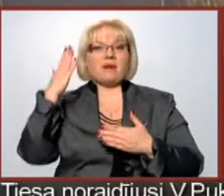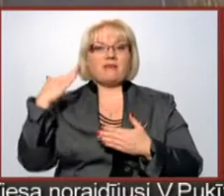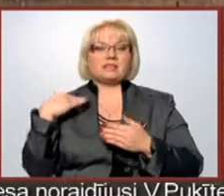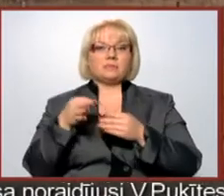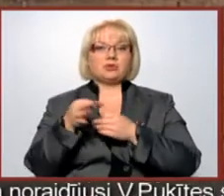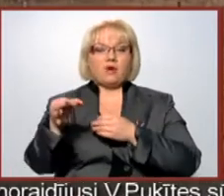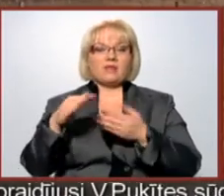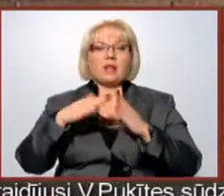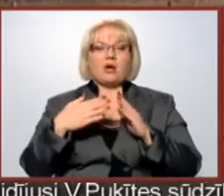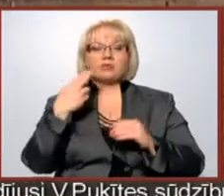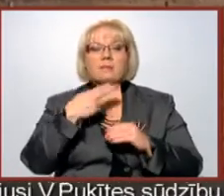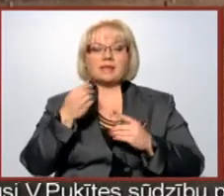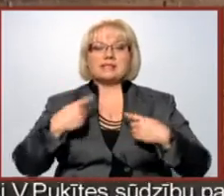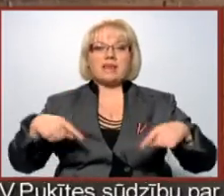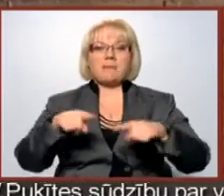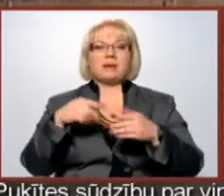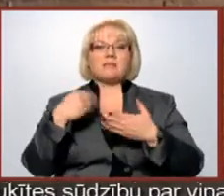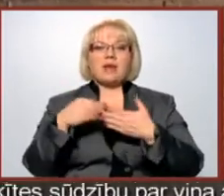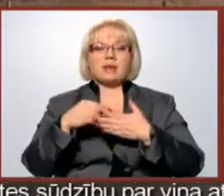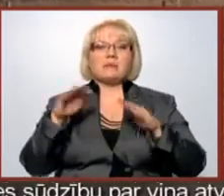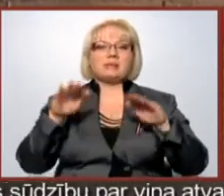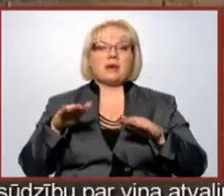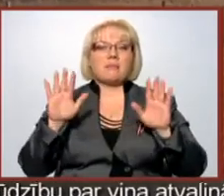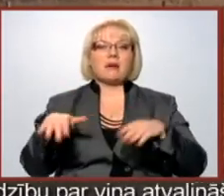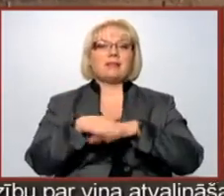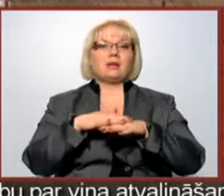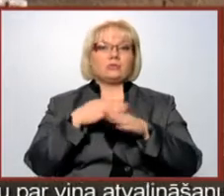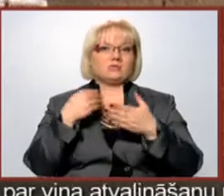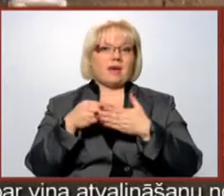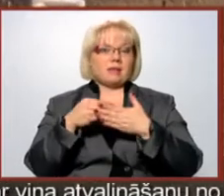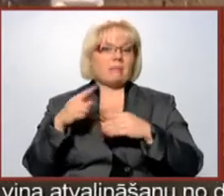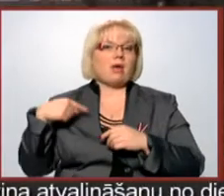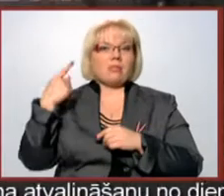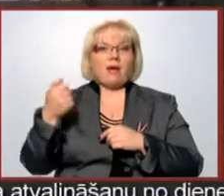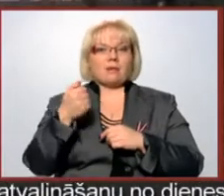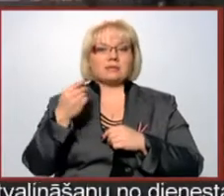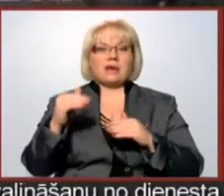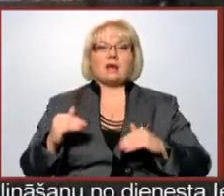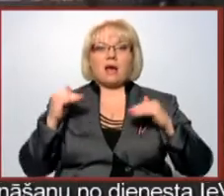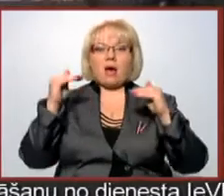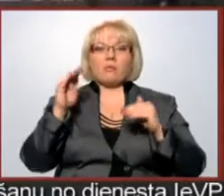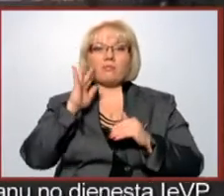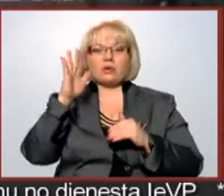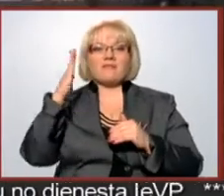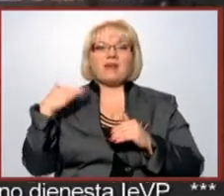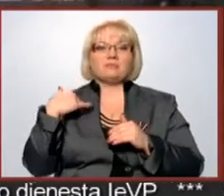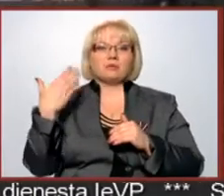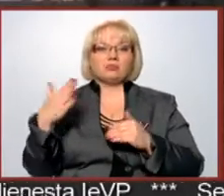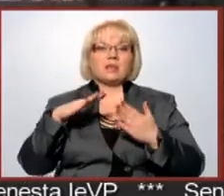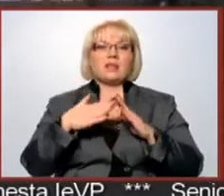novadā lauksemniecības zemes vērtība šobrīd esot zemāka par tirgus vērtību. Nākamgad cenu kāpuma prognozē arī Ventspils pusē